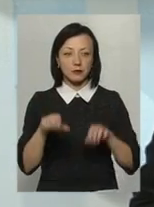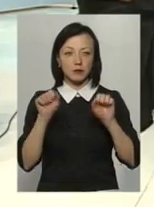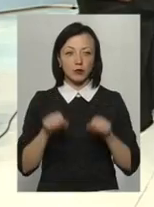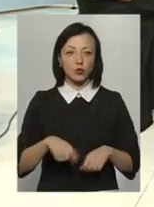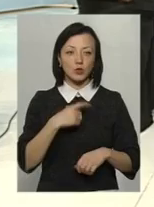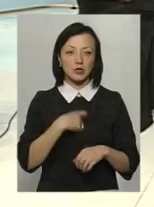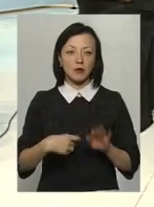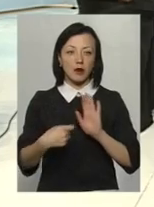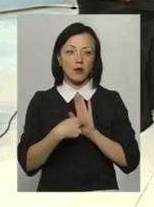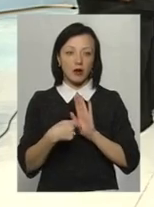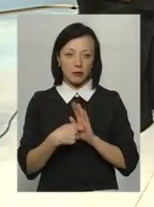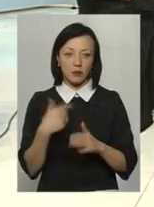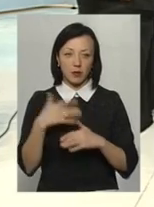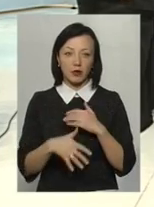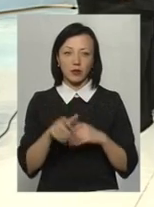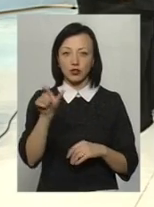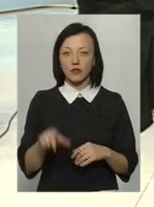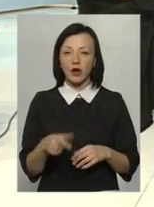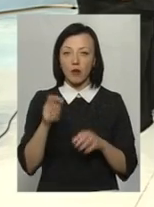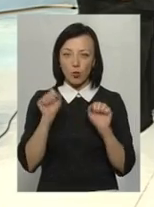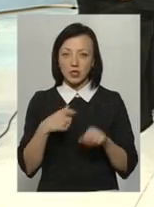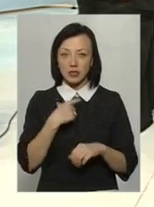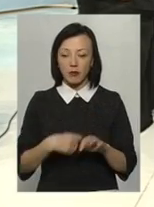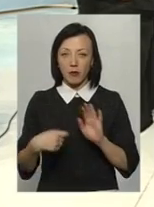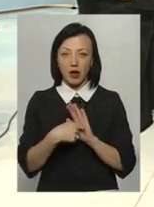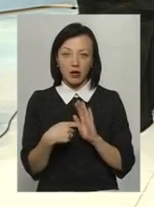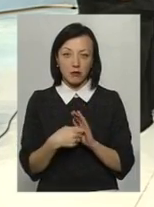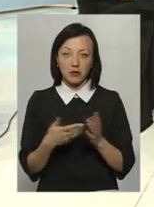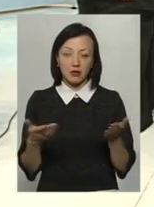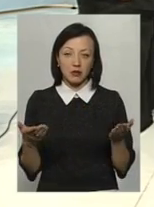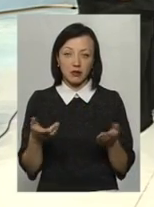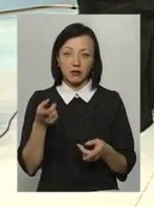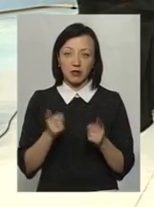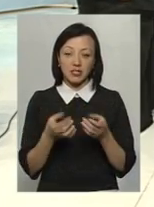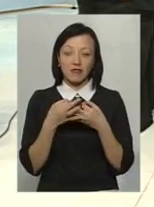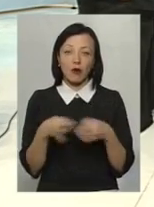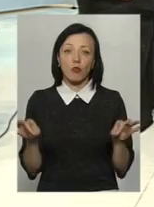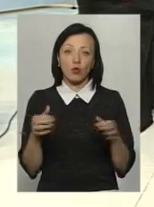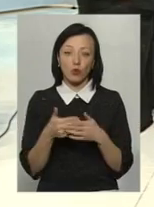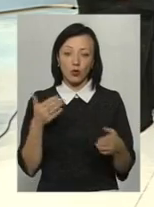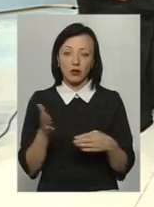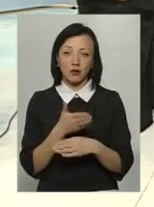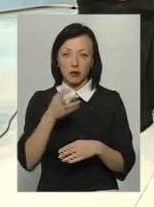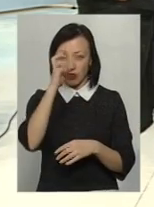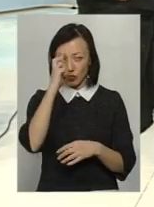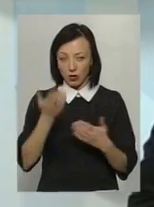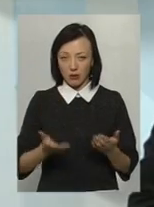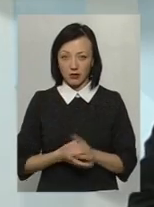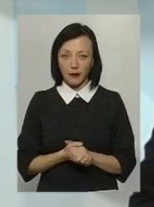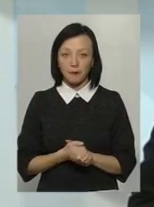себе прокормити. Понимаєте? Человек, який може себе прокормити, він на самом деле свободен від произволу государства.